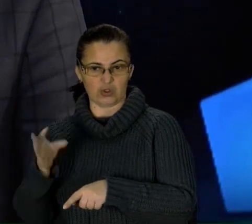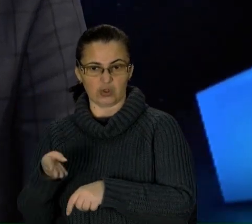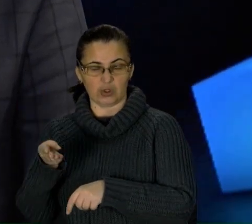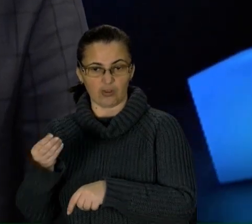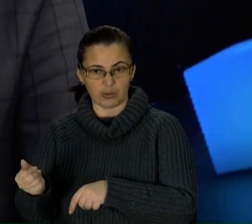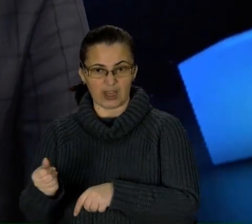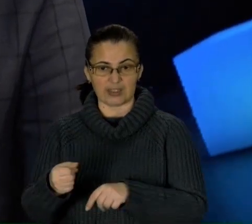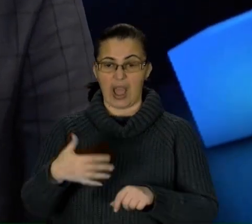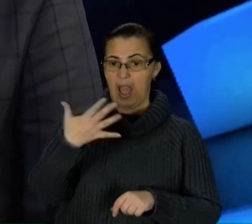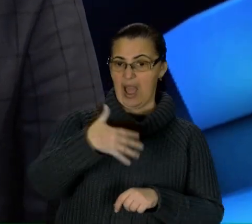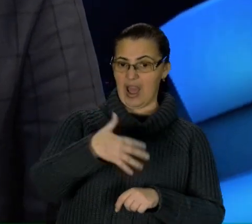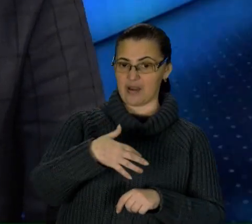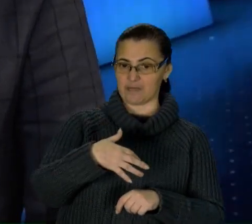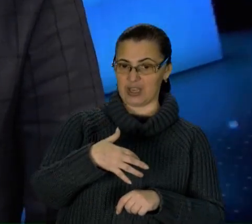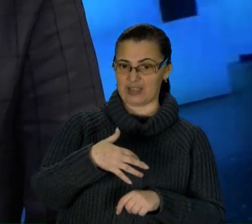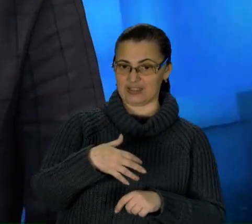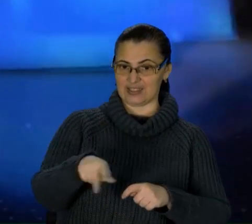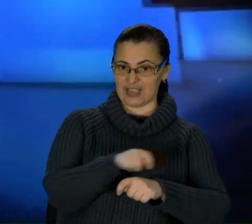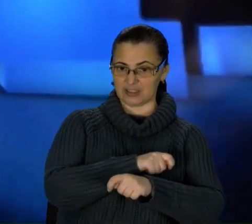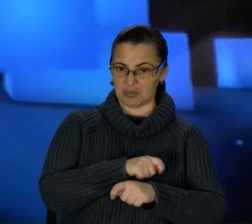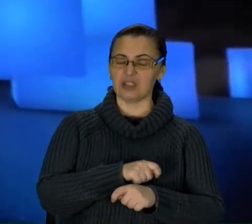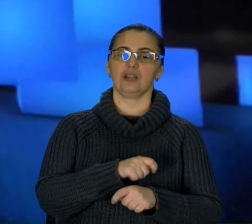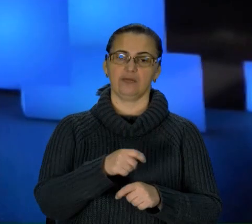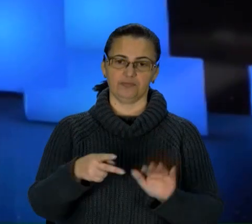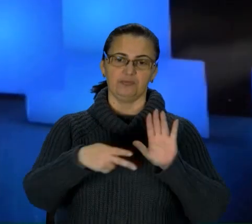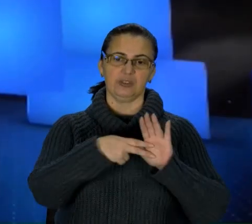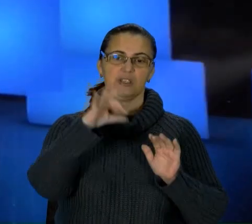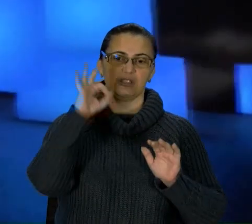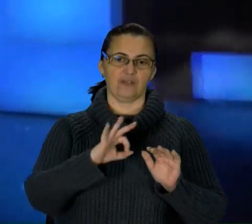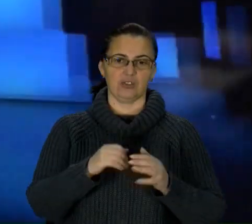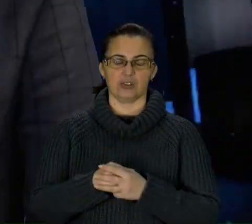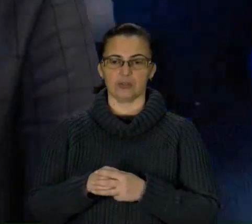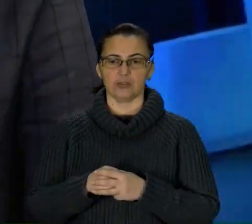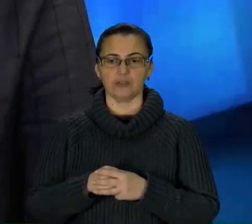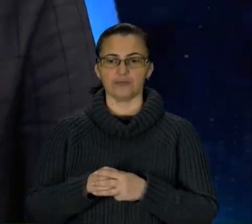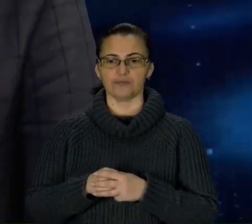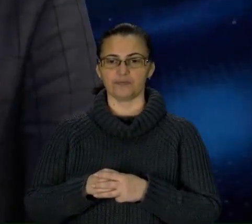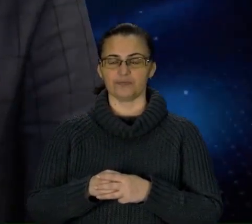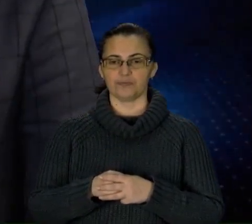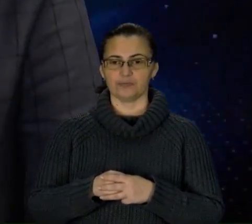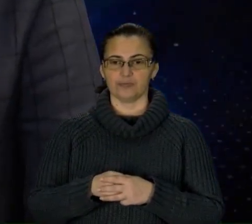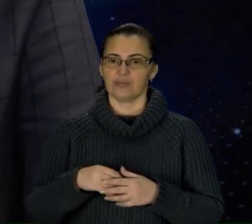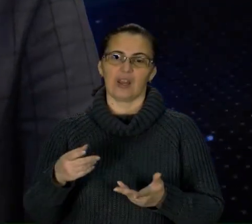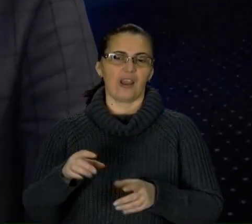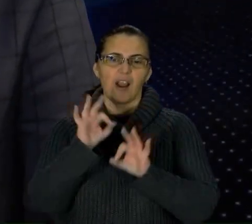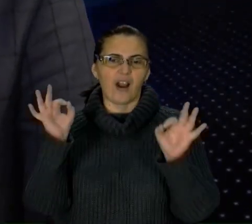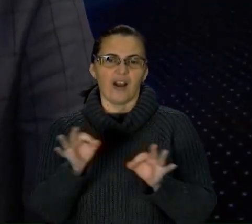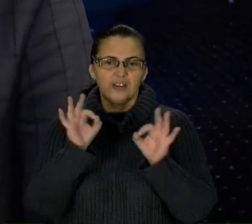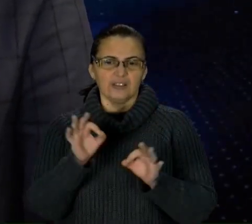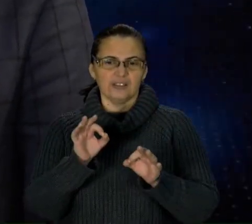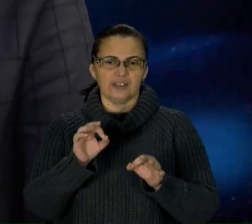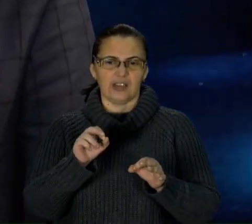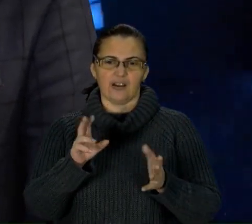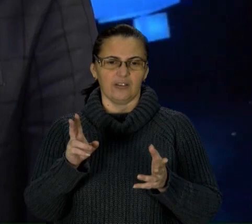квадратів вона може взяти в кредит під 7% річних. Тобто ніякого мінусування немає? міф? Ні. Це міф, ніякого мінусування. Я відверто почув перший раз